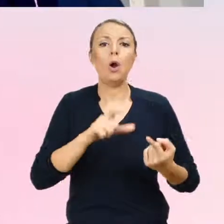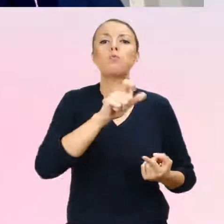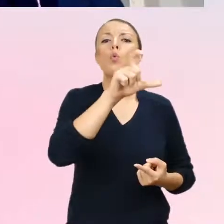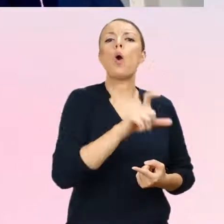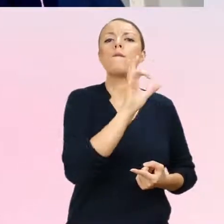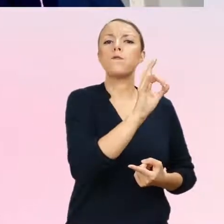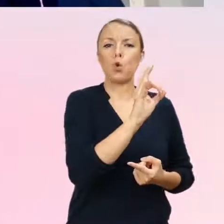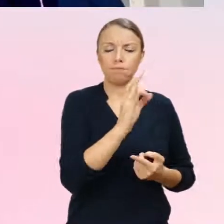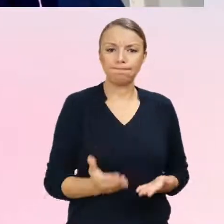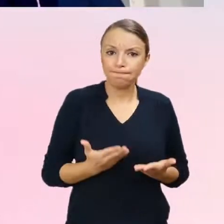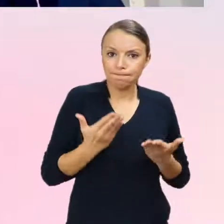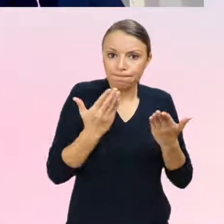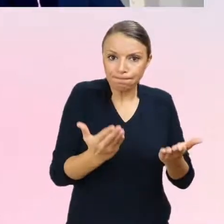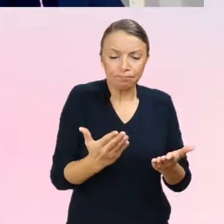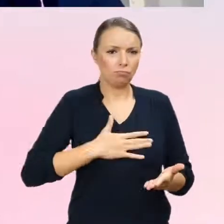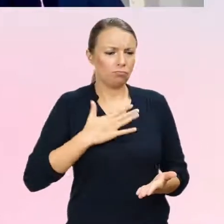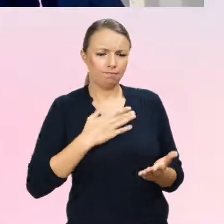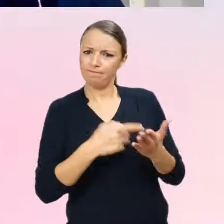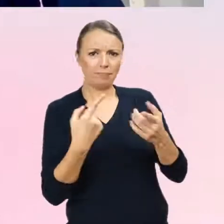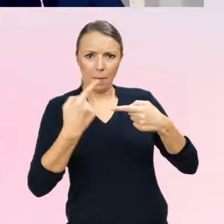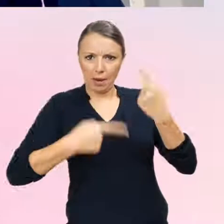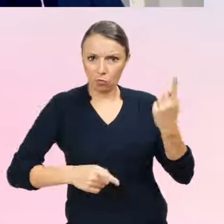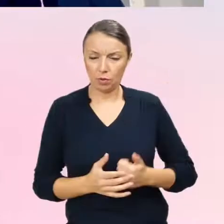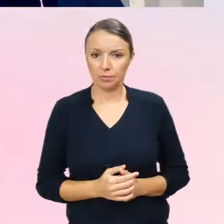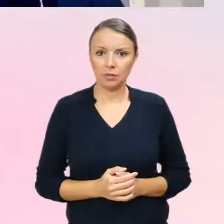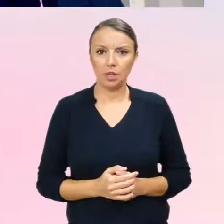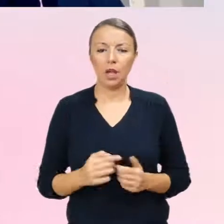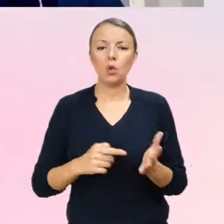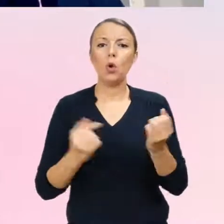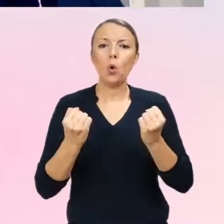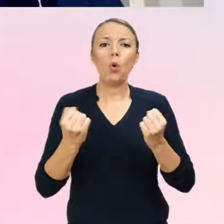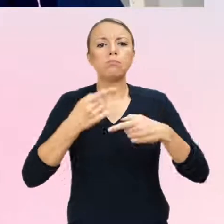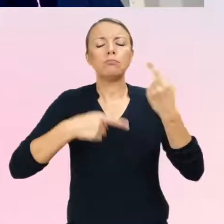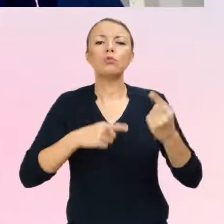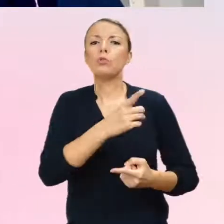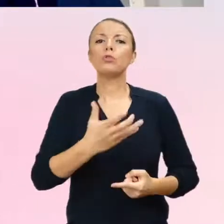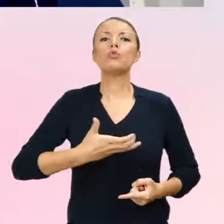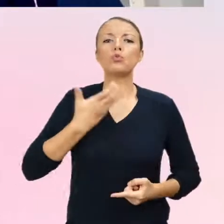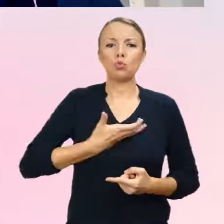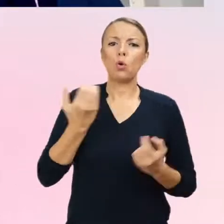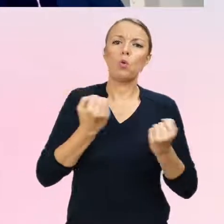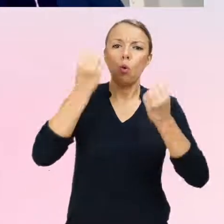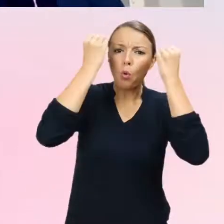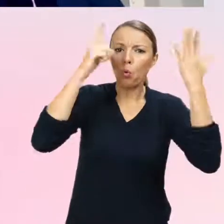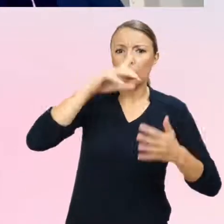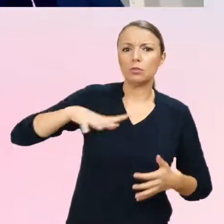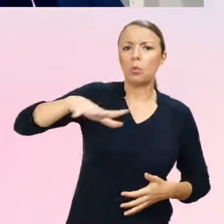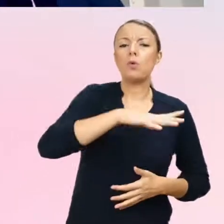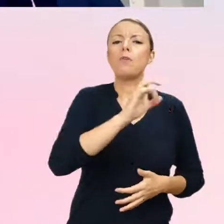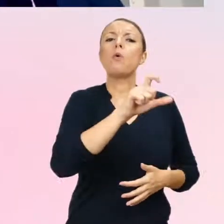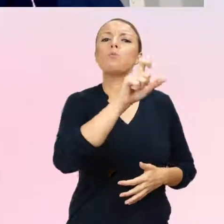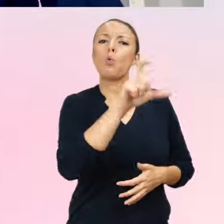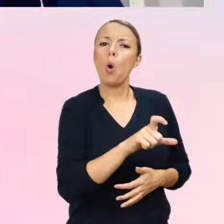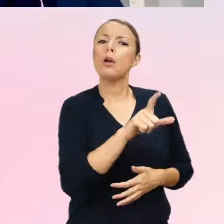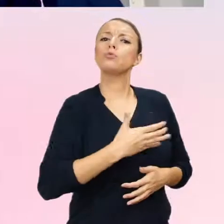charakteryzuje się właśnie zaznaczoną niezgodnością pomiędzy odczuwaną płcią kulturowo-społeczną a przypisaną